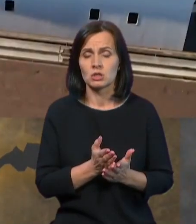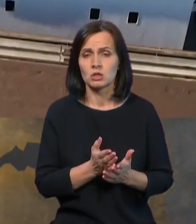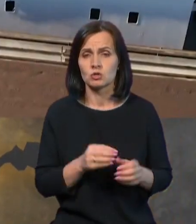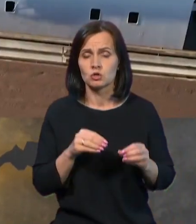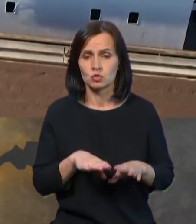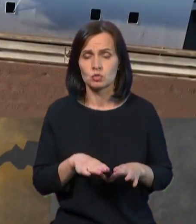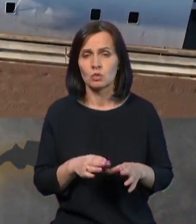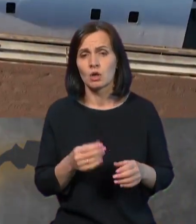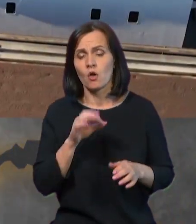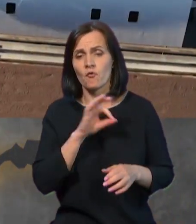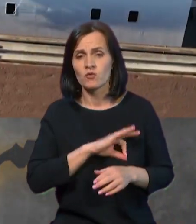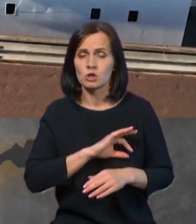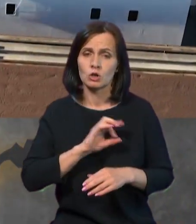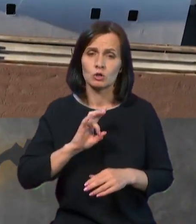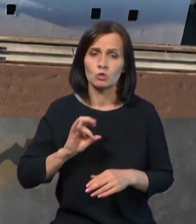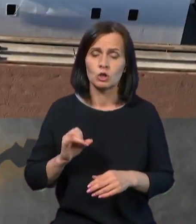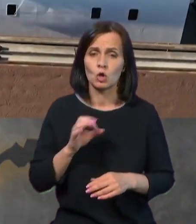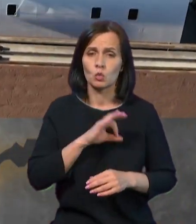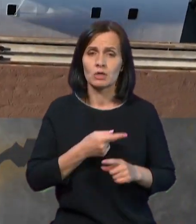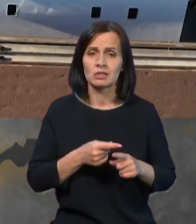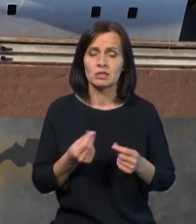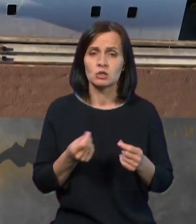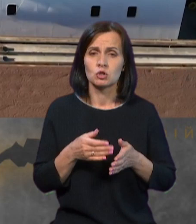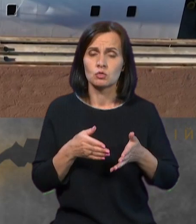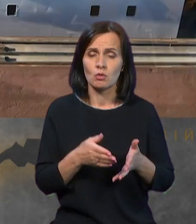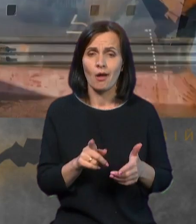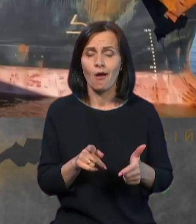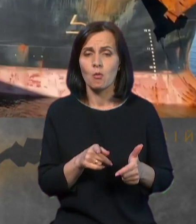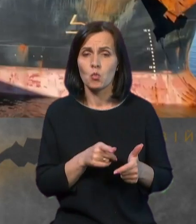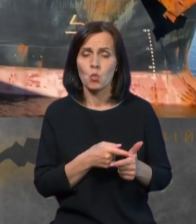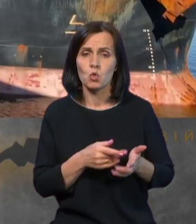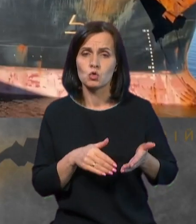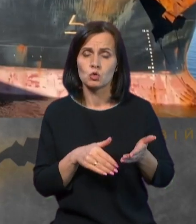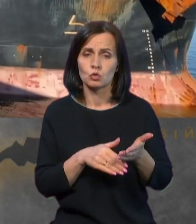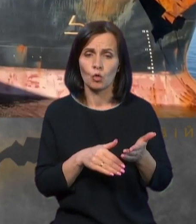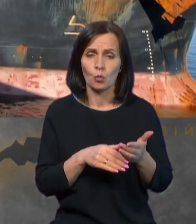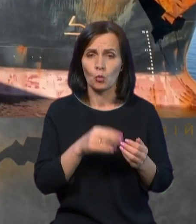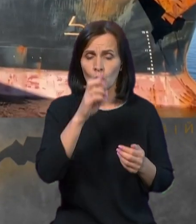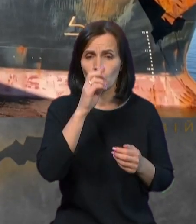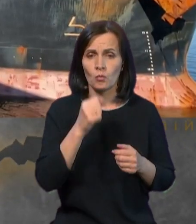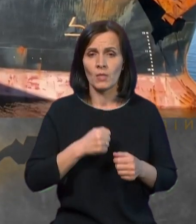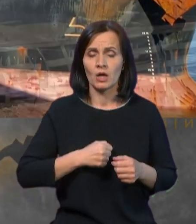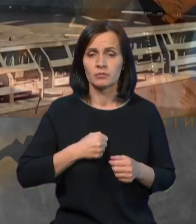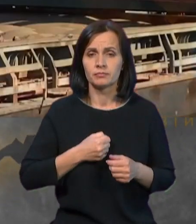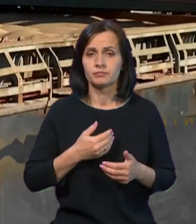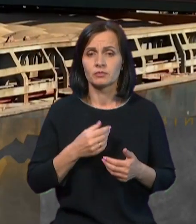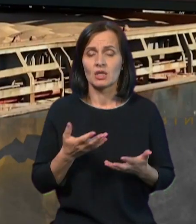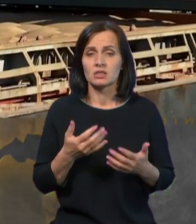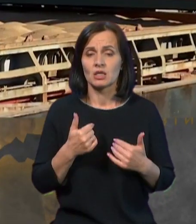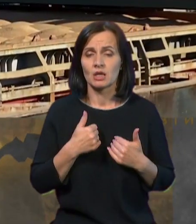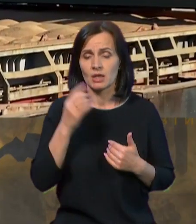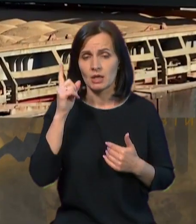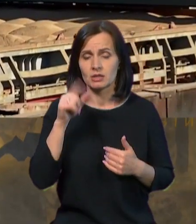зерновим коридором, ніж допомагати країні-агресору. Наскільки я знаю, то наше керівництво